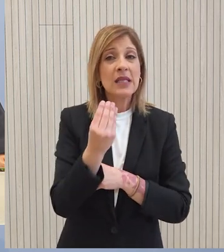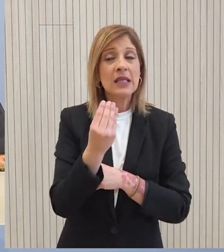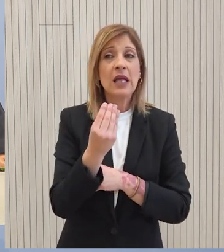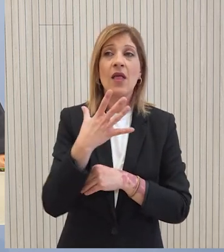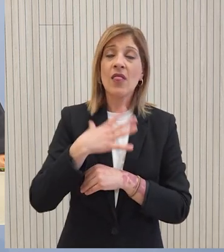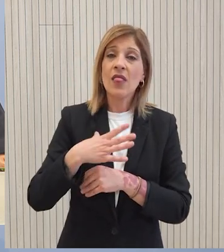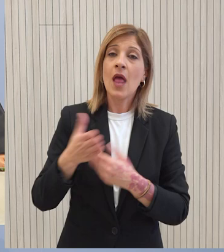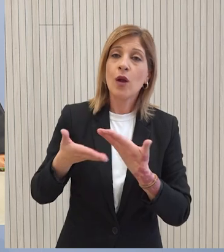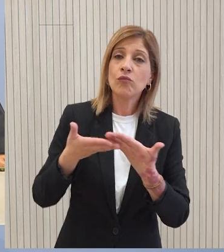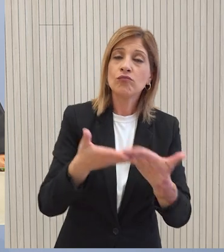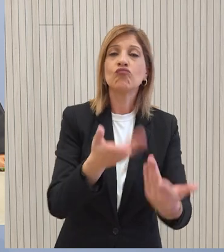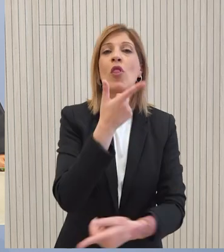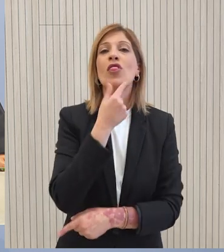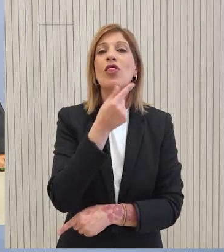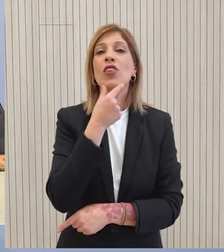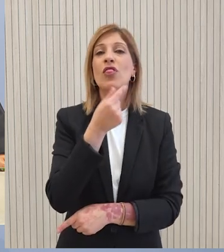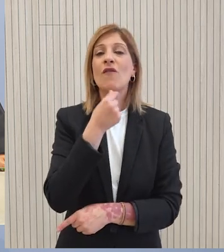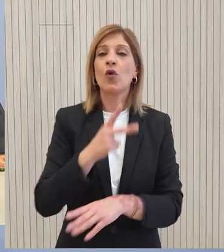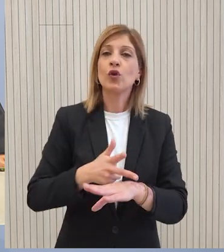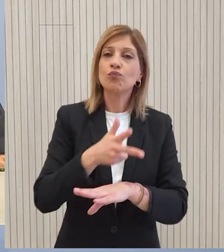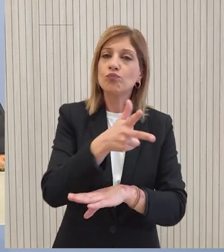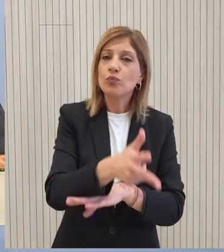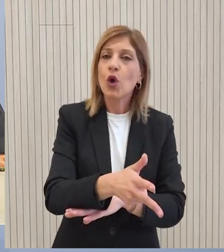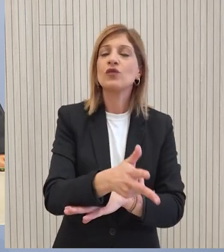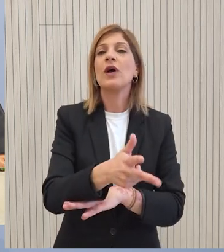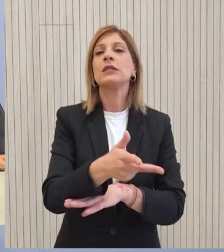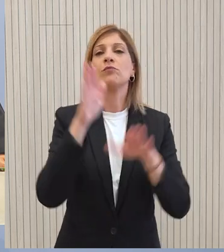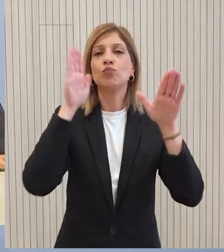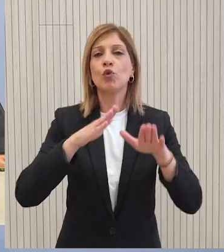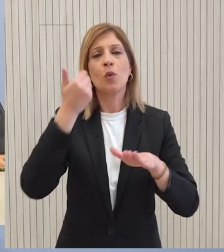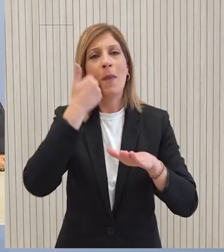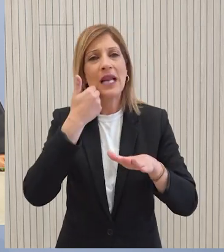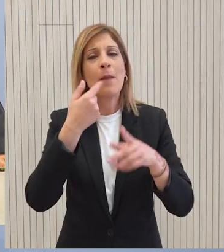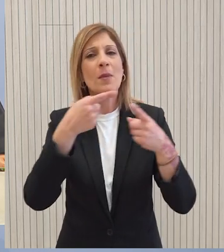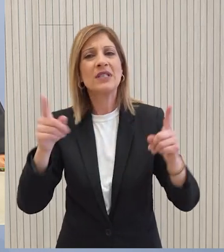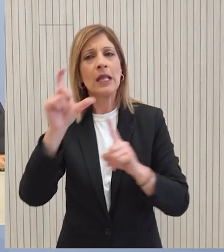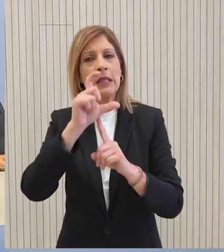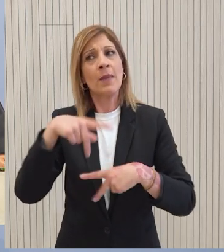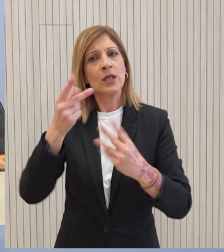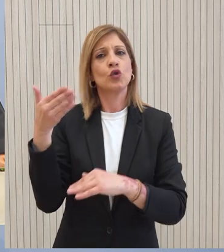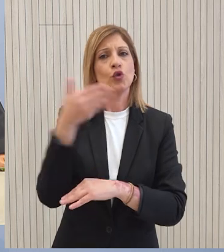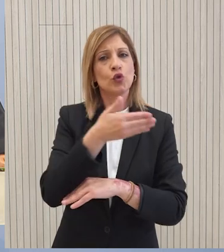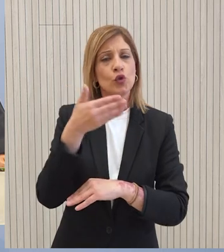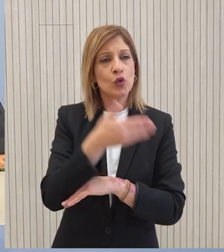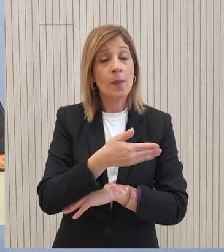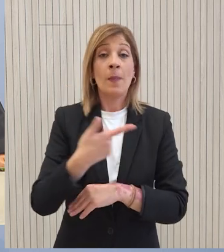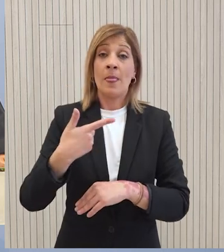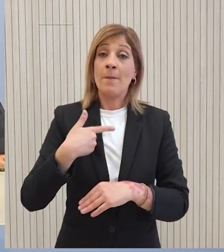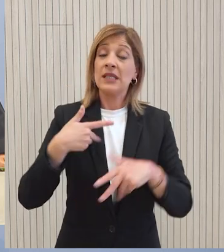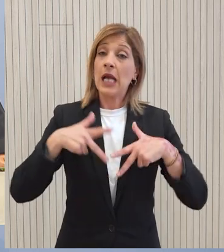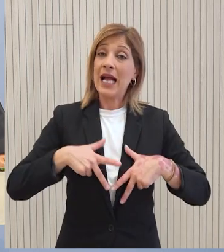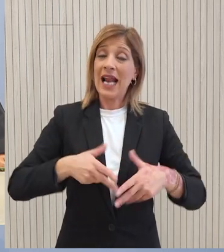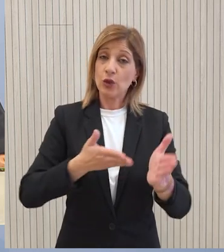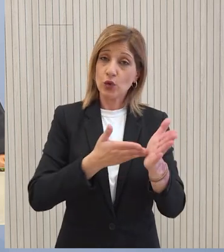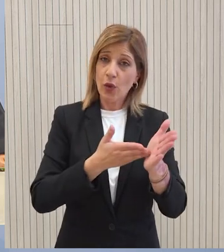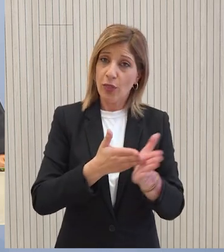παροχή περαιτέρω διευκολύνσεων στην πρόσβαση σε μουσουλμανικά μνημεία στις ελεύθερες περιοχές. Τέλος, ως κράτος δικαίου που